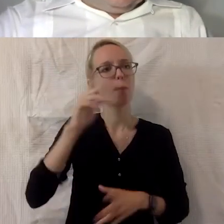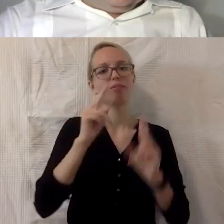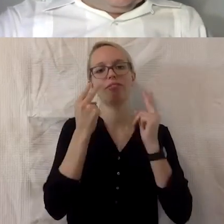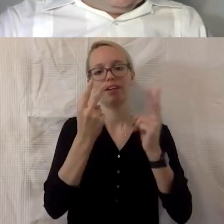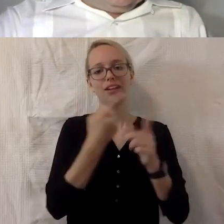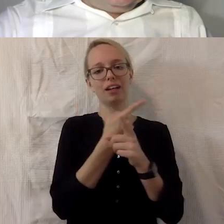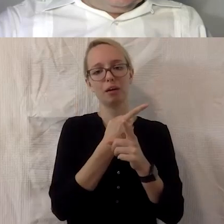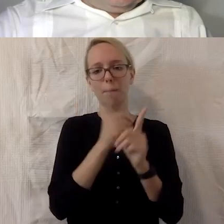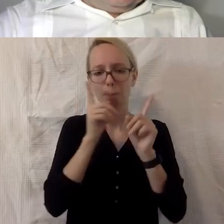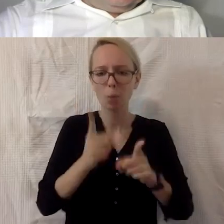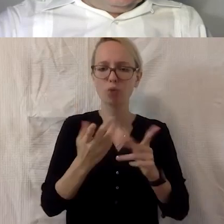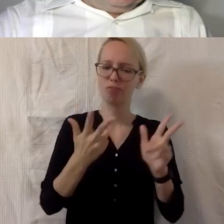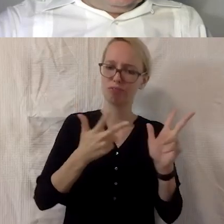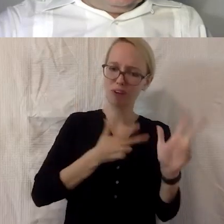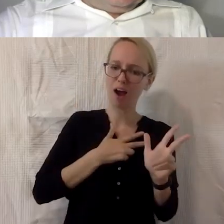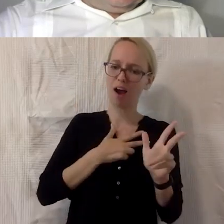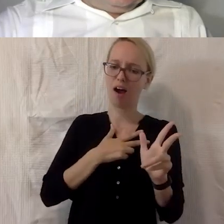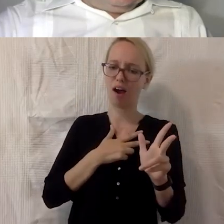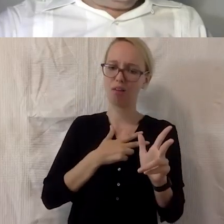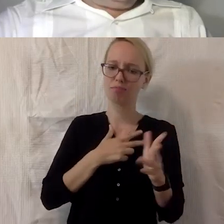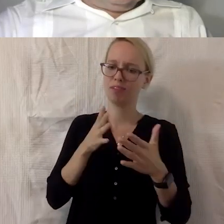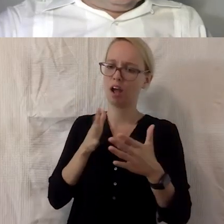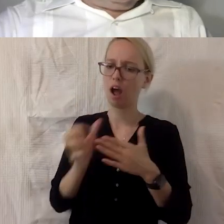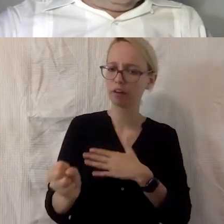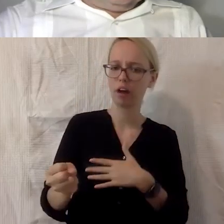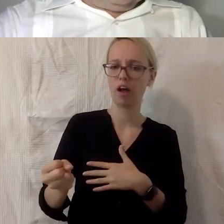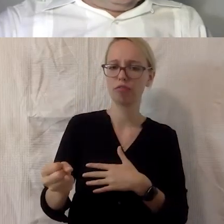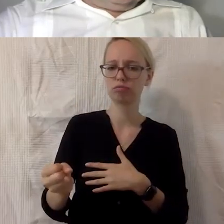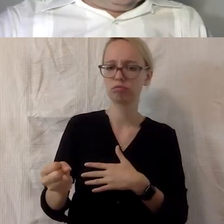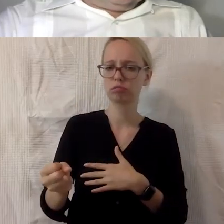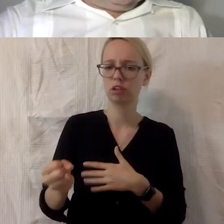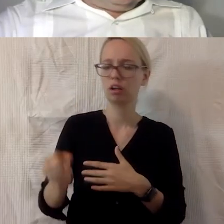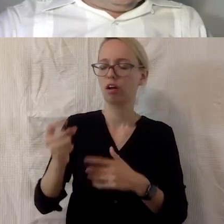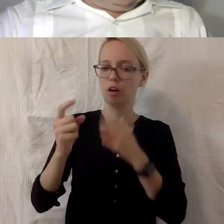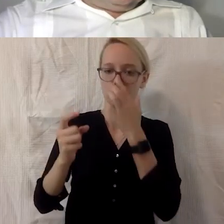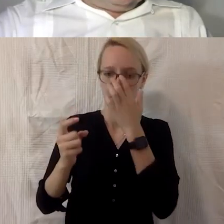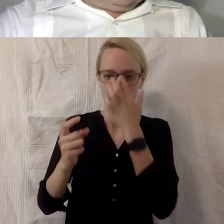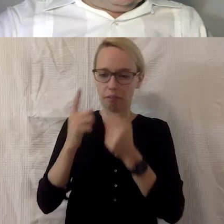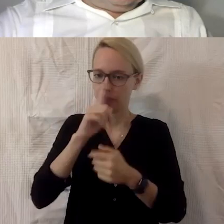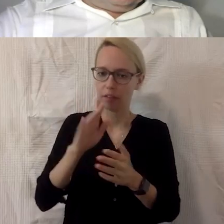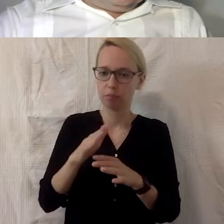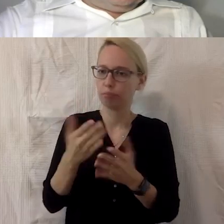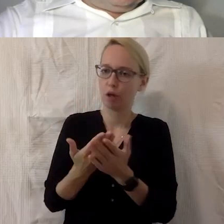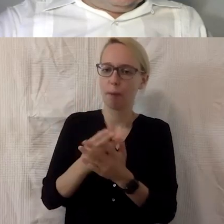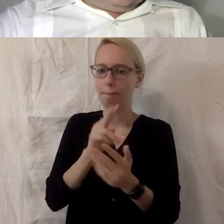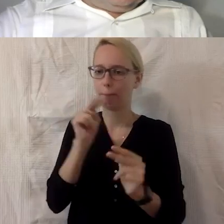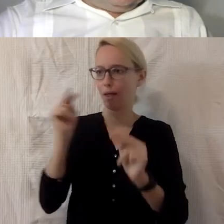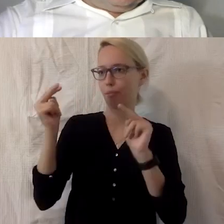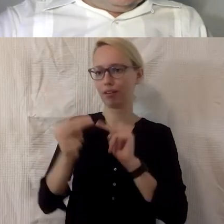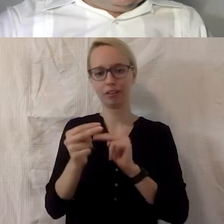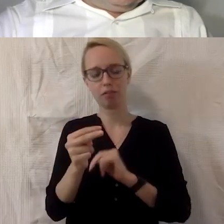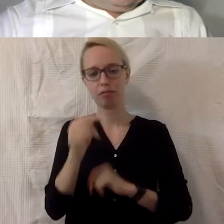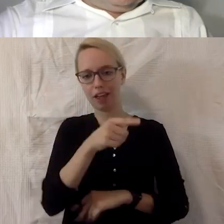eben die Schlichtungsstelle nach dem Behinderten Gleichstellungsgesetz, dass die einfach intervenieren könnte, wenn eben die Perspektive von Menschen mit